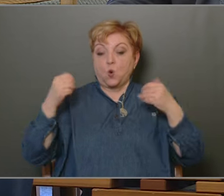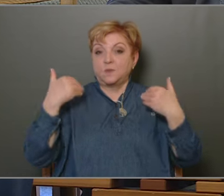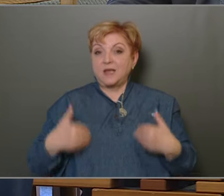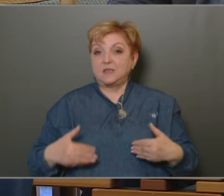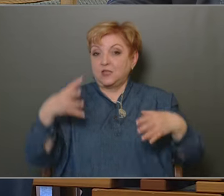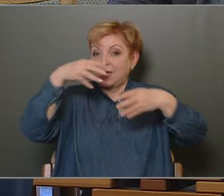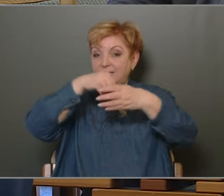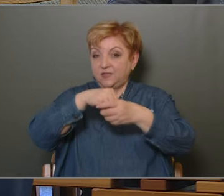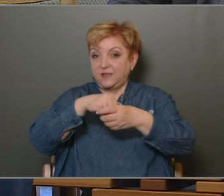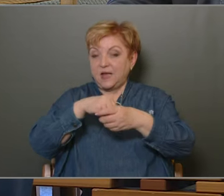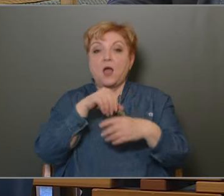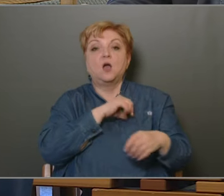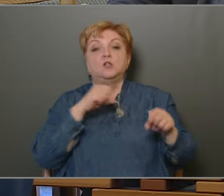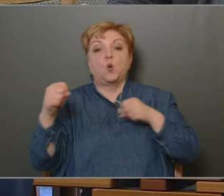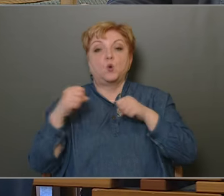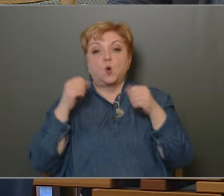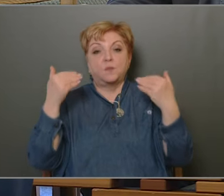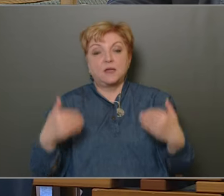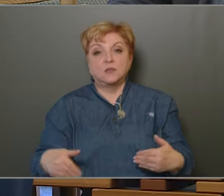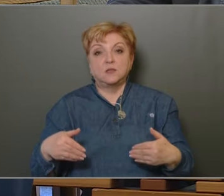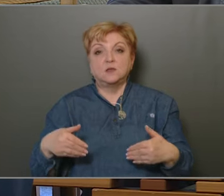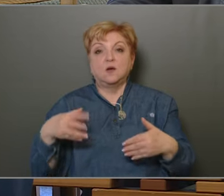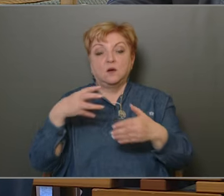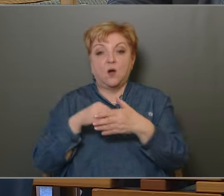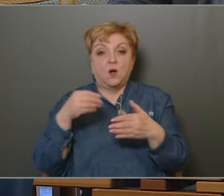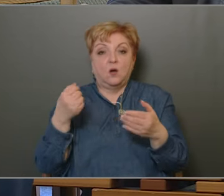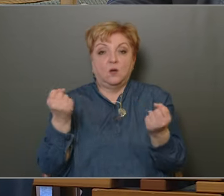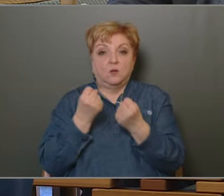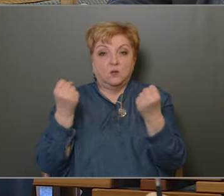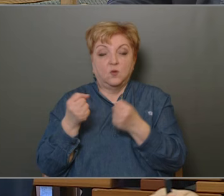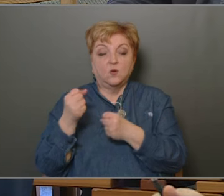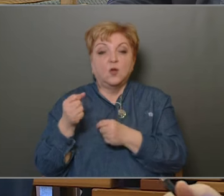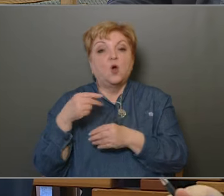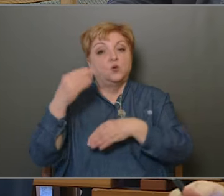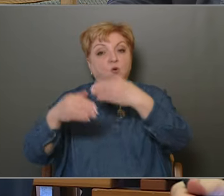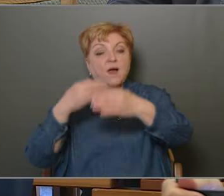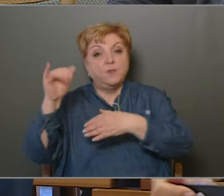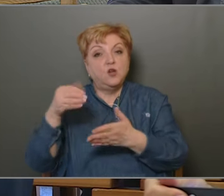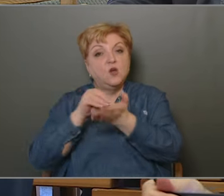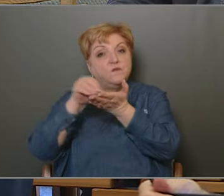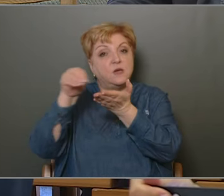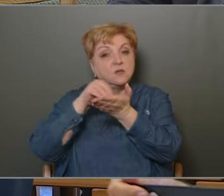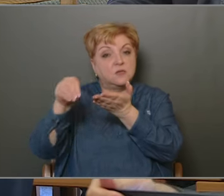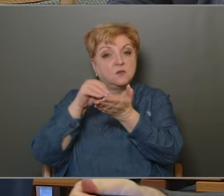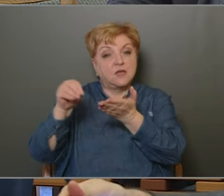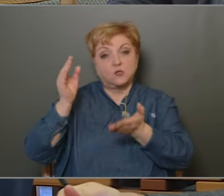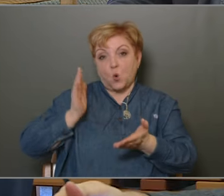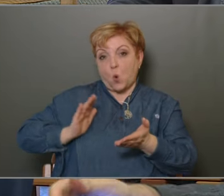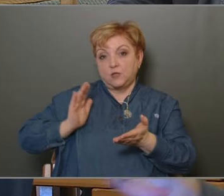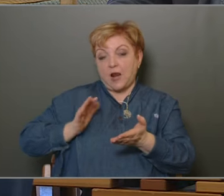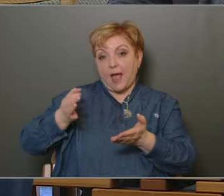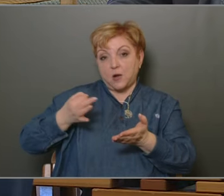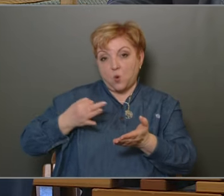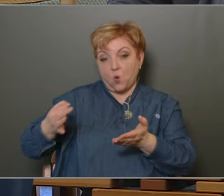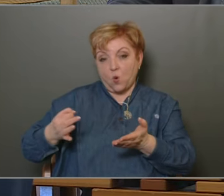a részvétele az önkormányzatnak a közreműködése abban, hogy továbbra is a finanszírozás oldaláról